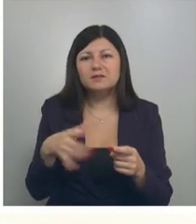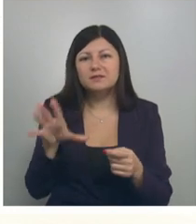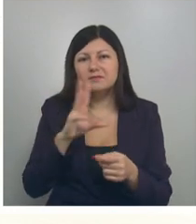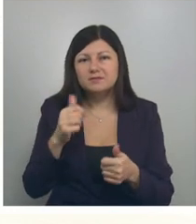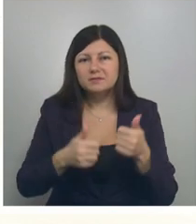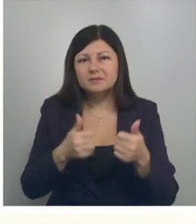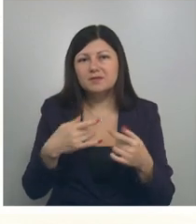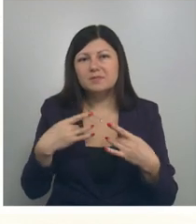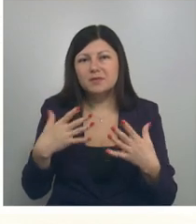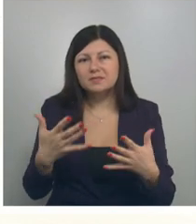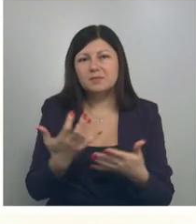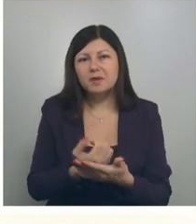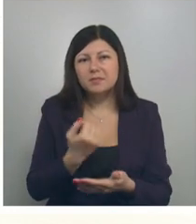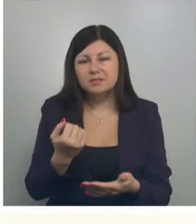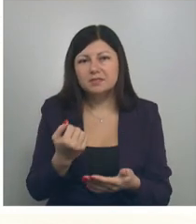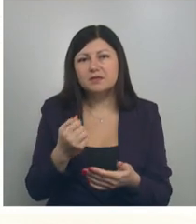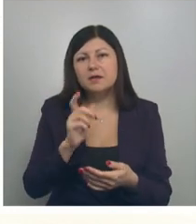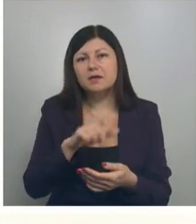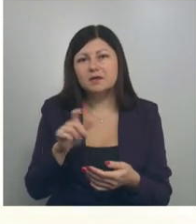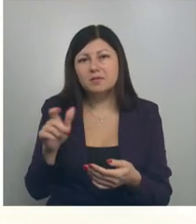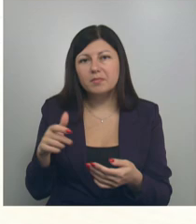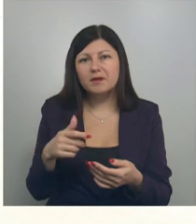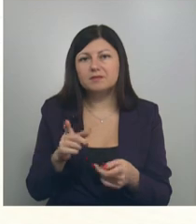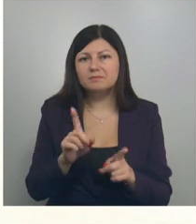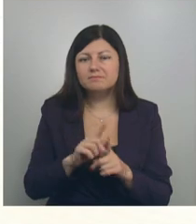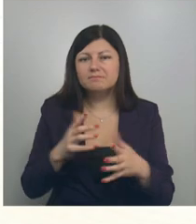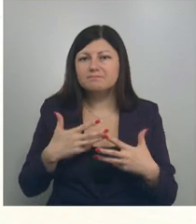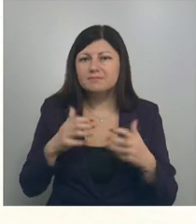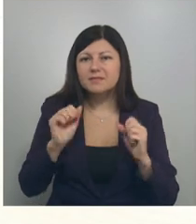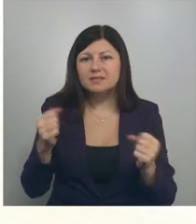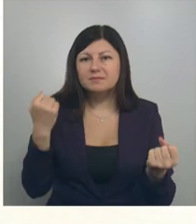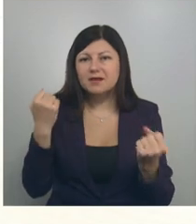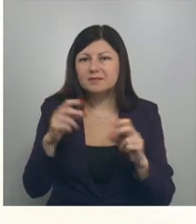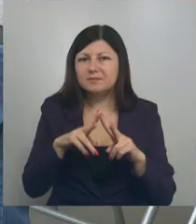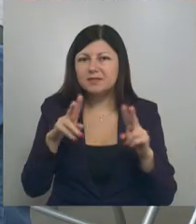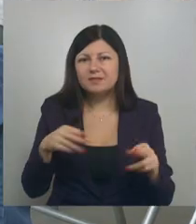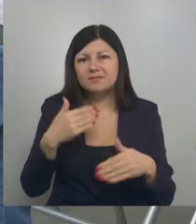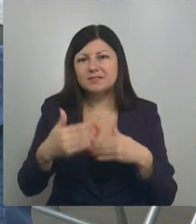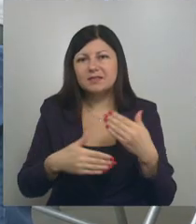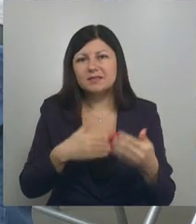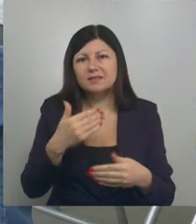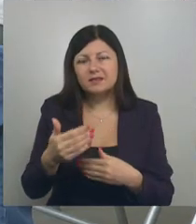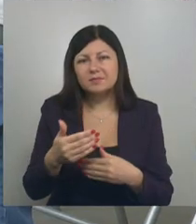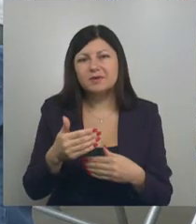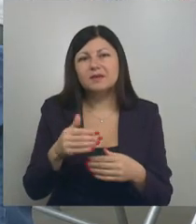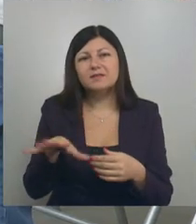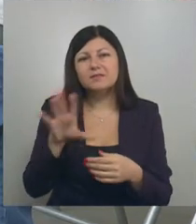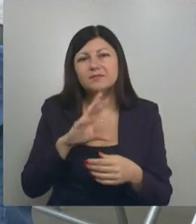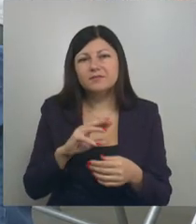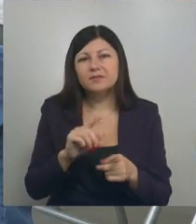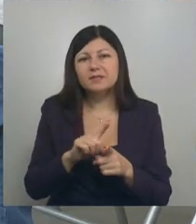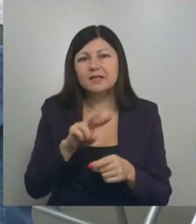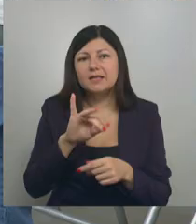состязаний на празднике победителей. Ребята с упорством профессиональных спортсменов проходят все этапы. Среди участников хрупкая